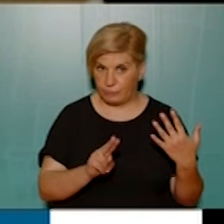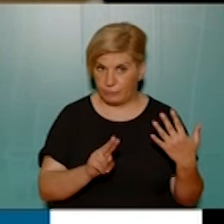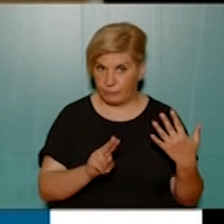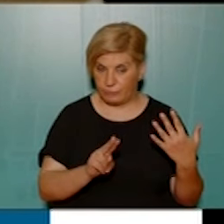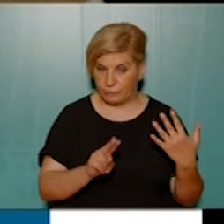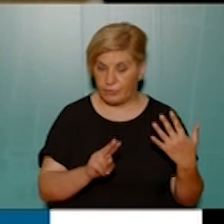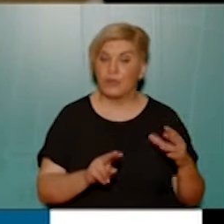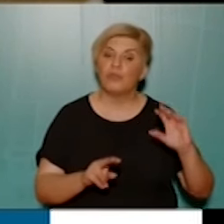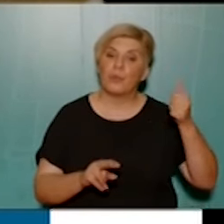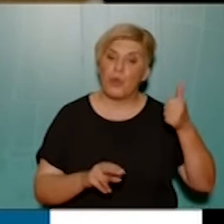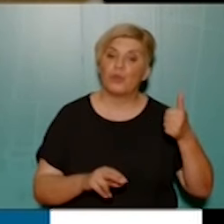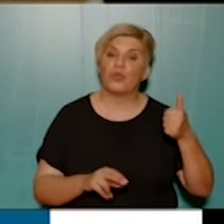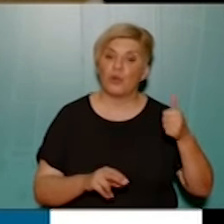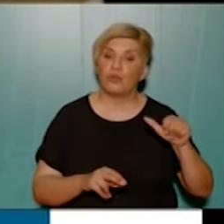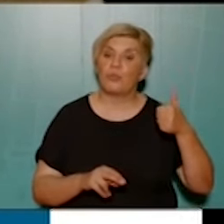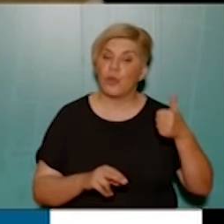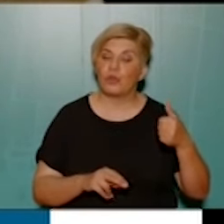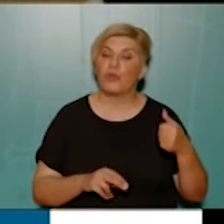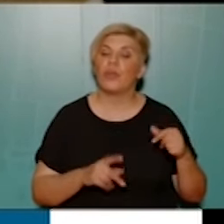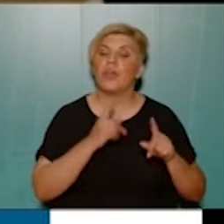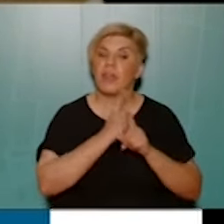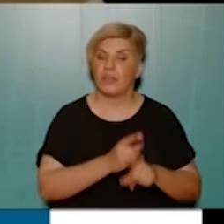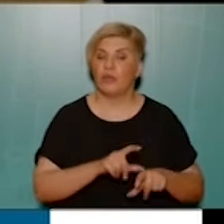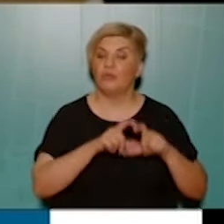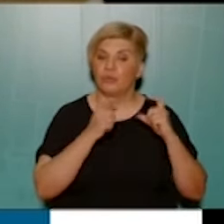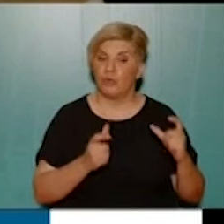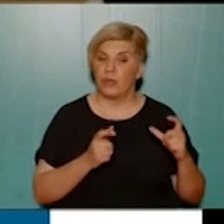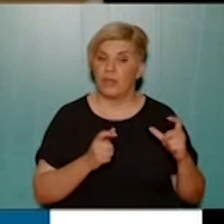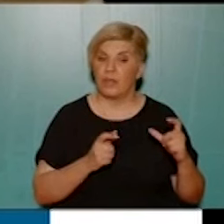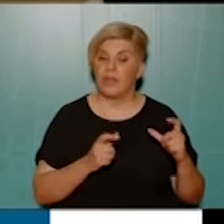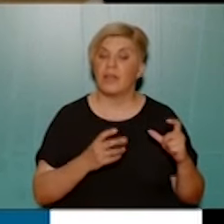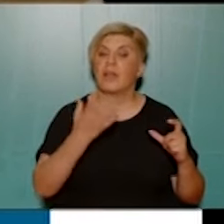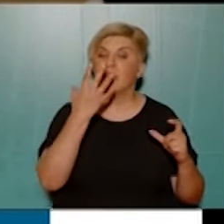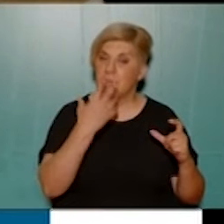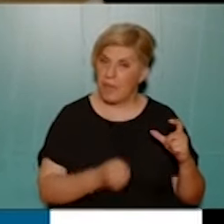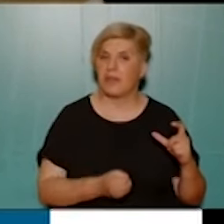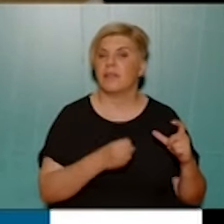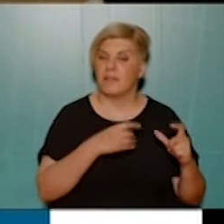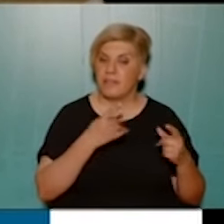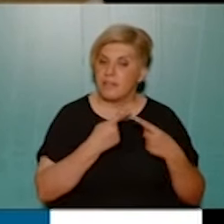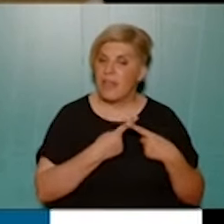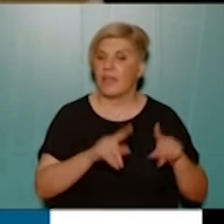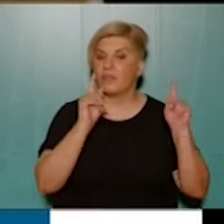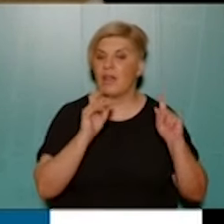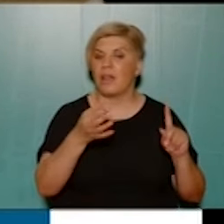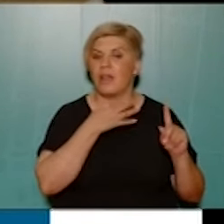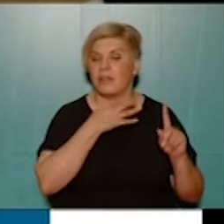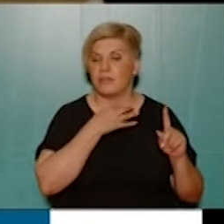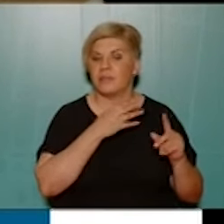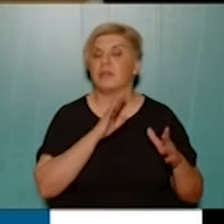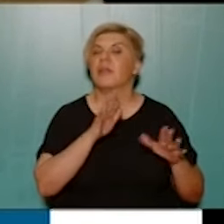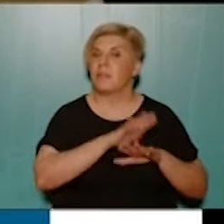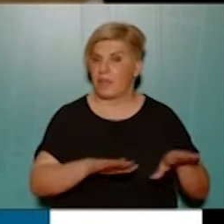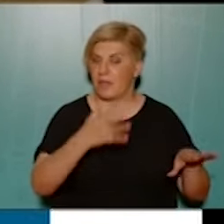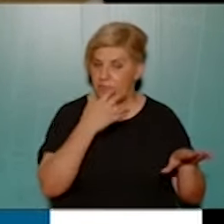Στο πρώτο ειδικό δημοτικό σχολείο, ξέρετε κύριε Δήμαρχε, ειδικά, ακριβώς γιατί υπάρχει και αυτή η ιδιαιτερότητα και οι ανάγκες τεράστιες για τα